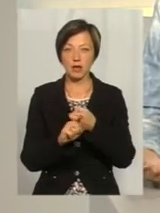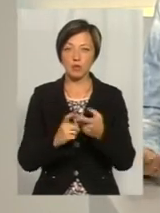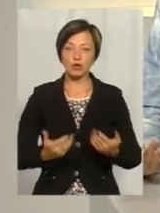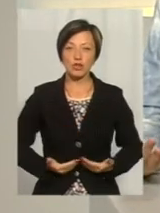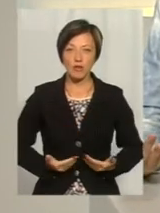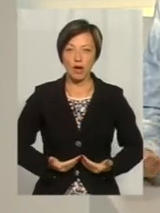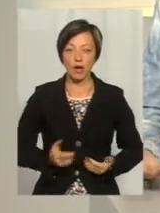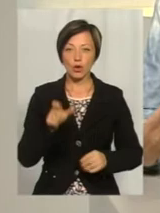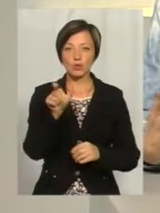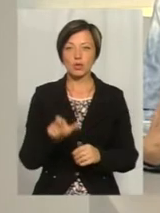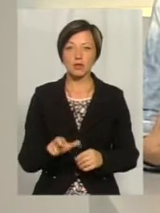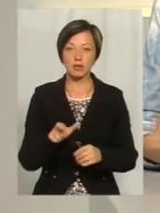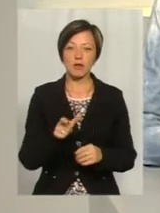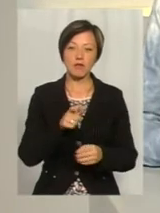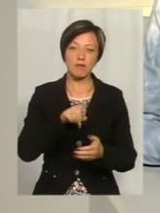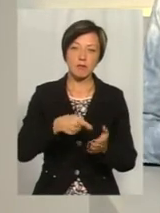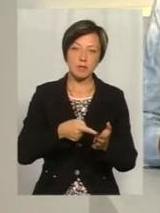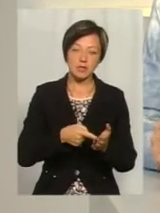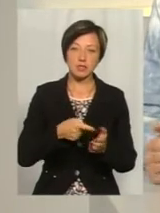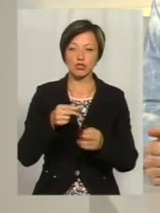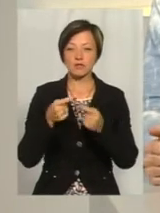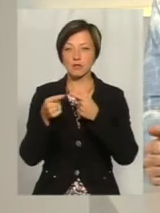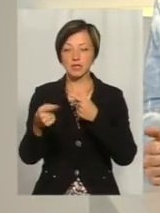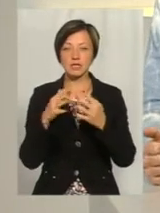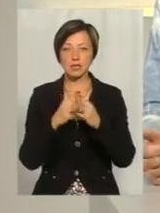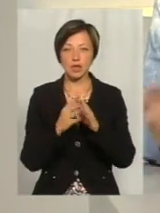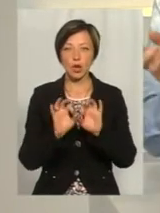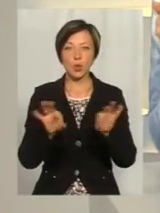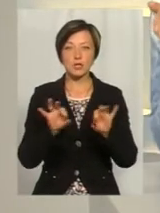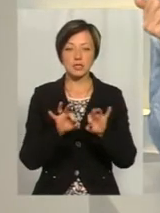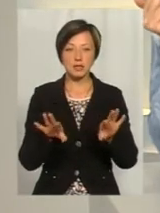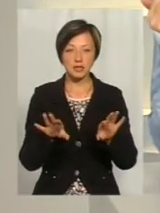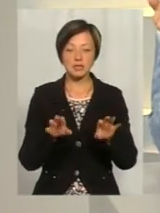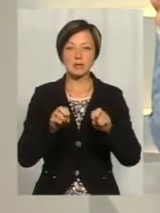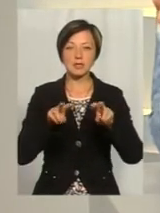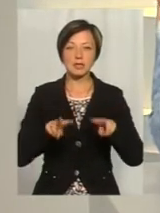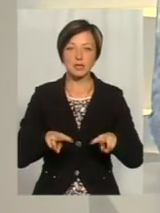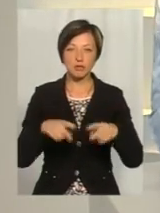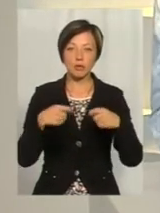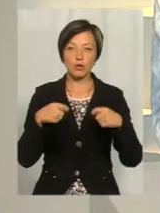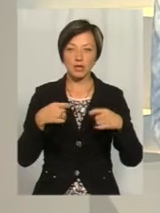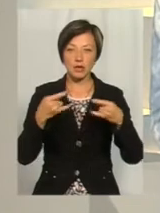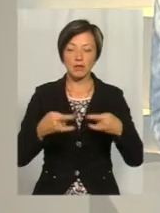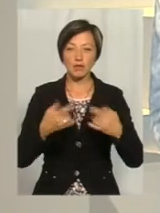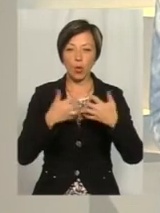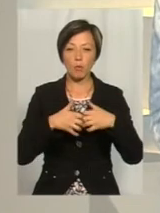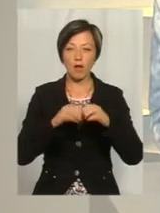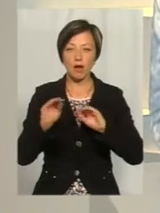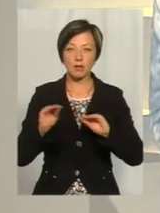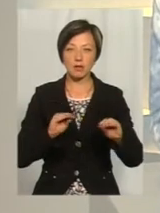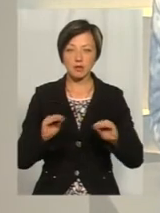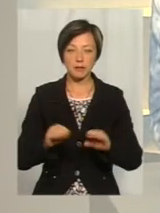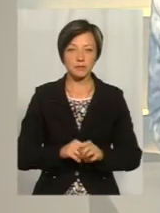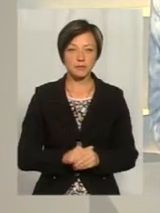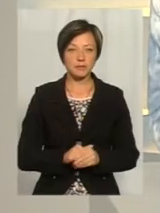проживає глядач в обласному центрі чи в віддаленому селі, роз'яснив той такий фахівець із продажу телевізійного обладнання Олег